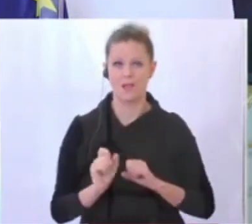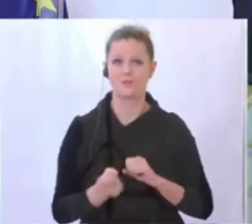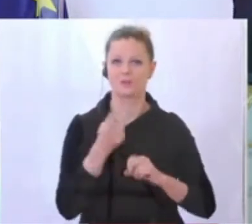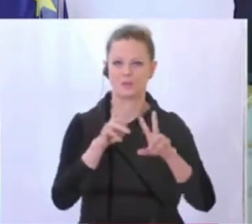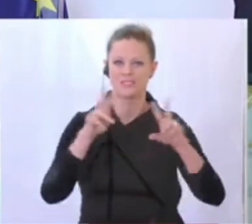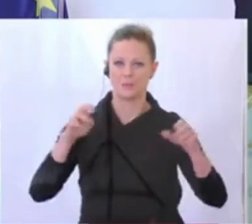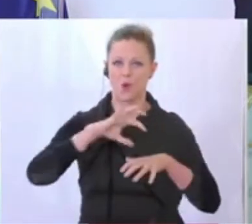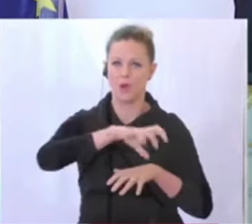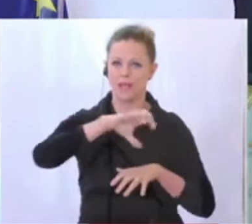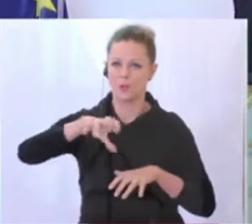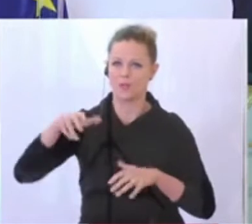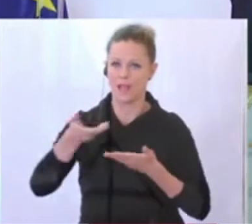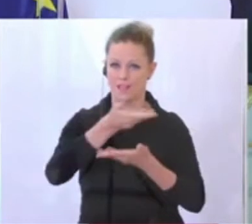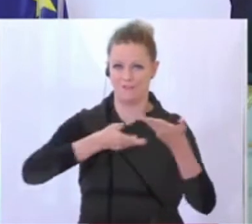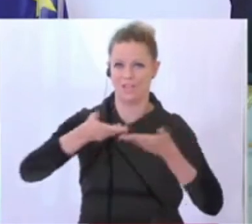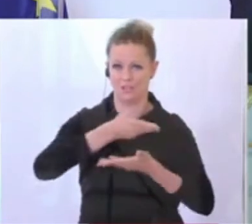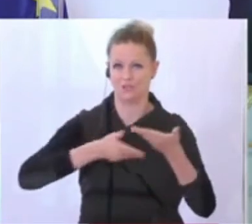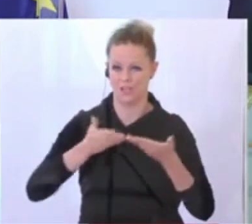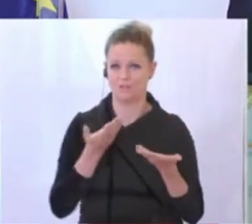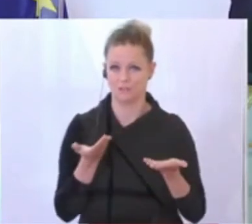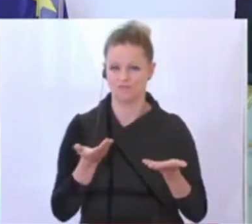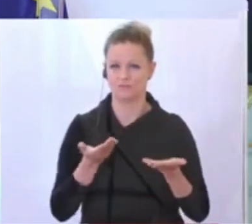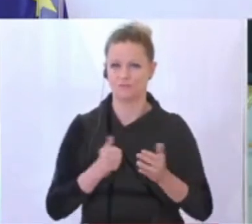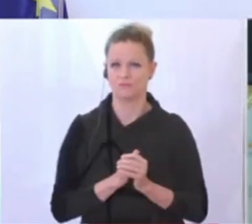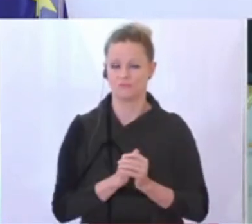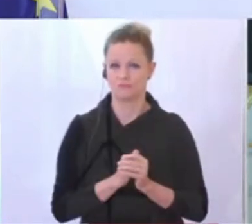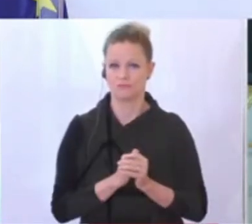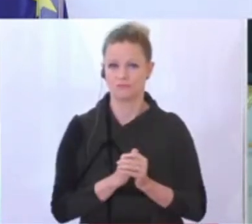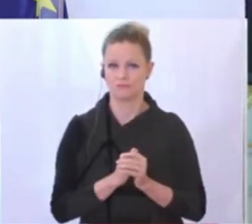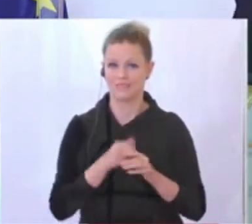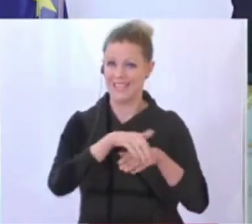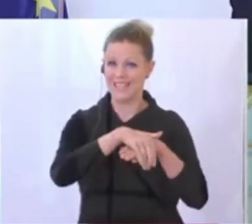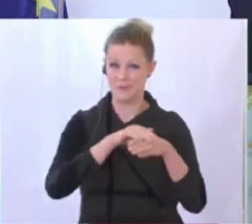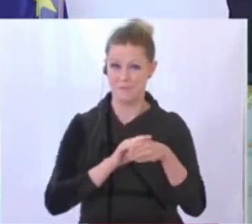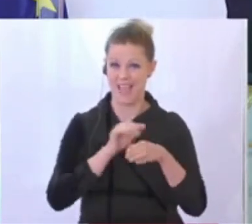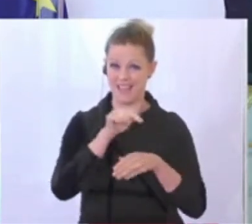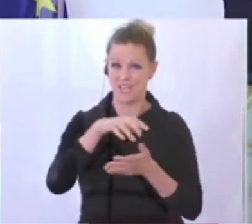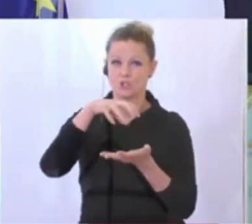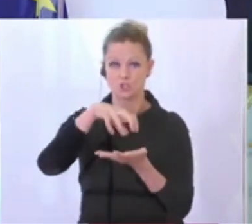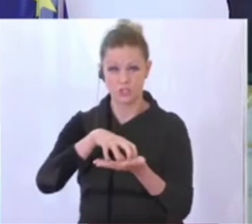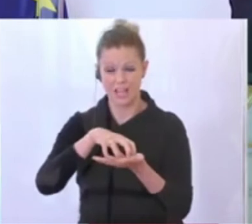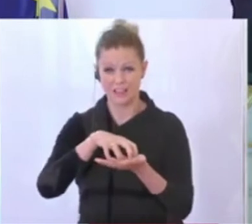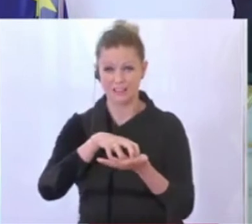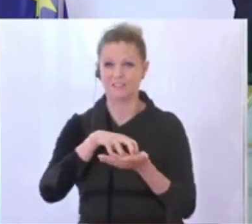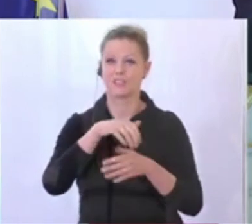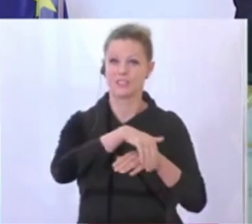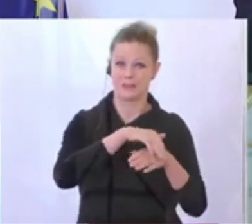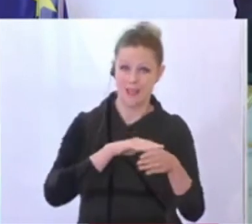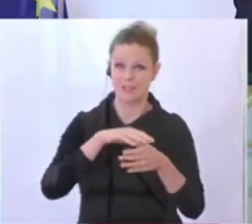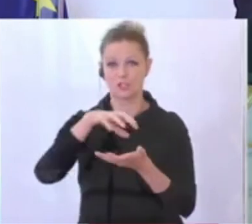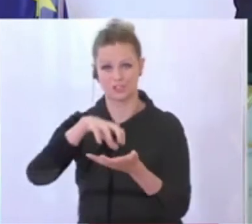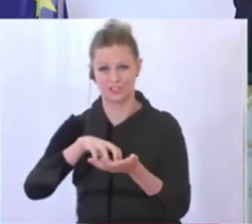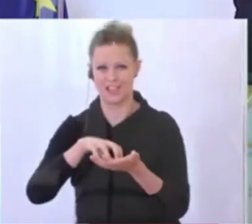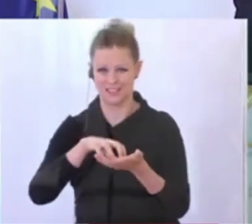Thema regionale Wirtschaft ist natürlich die Gemeinde, die Stadt, die Gemeinden, die Städte